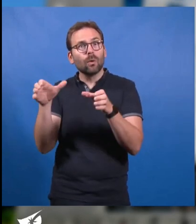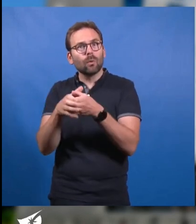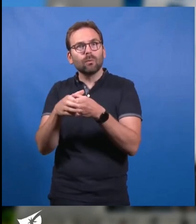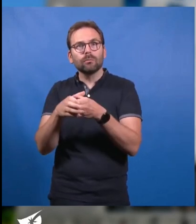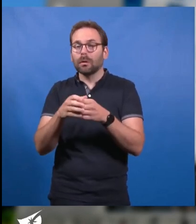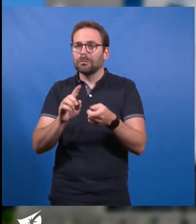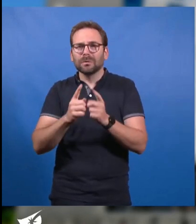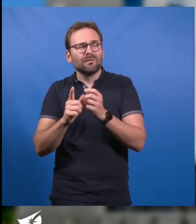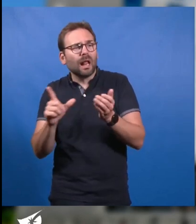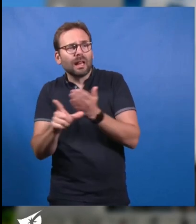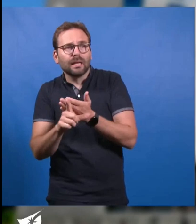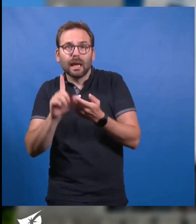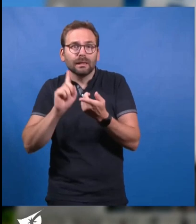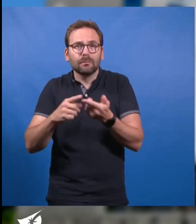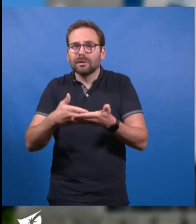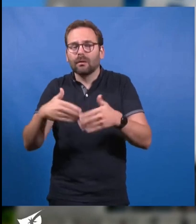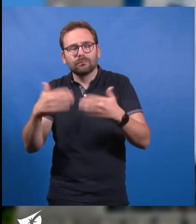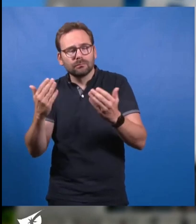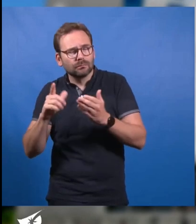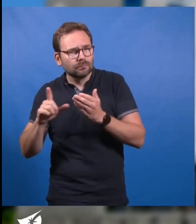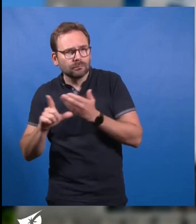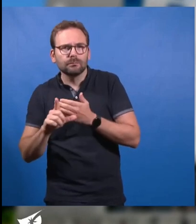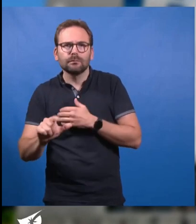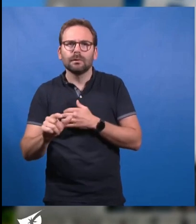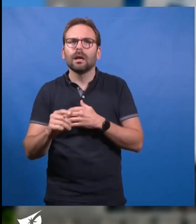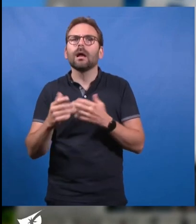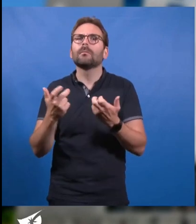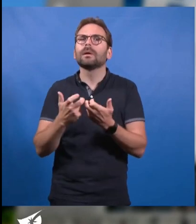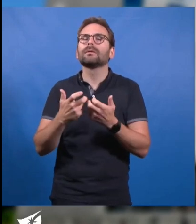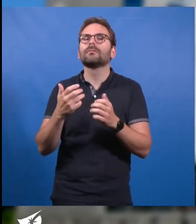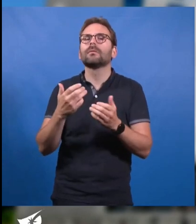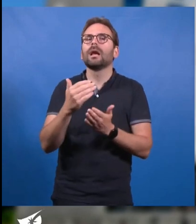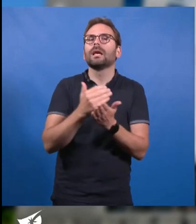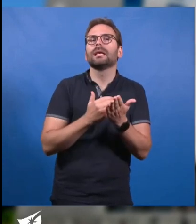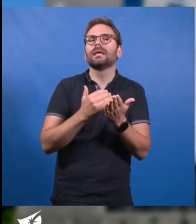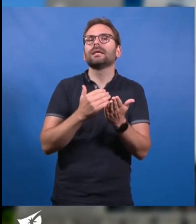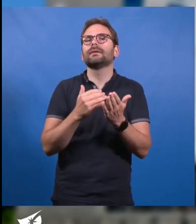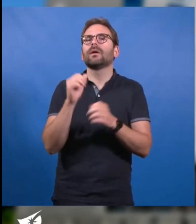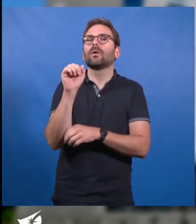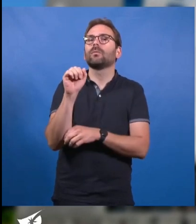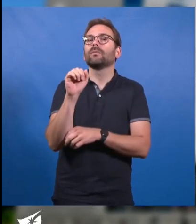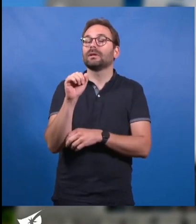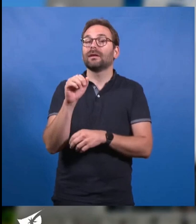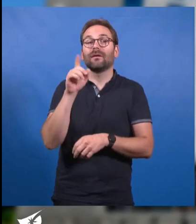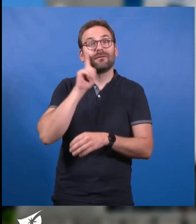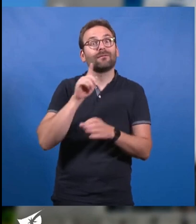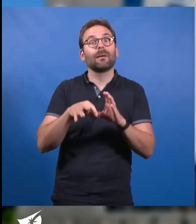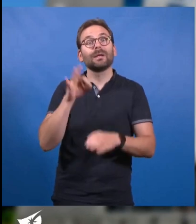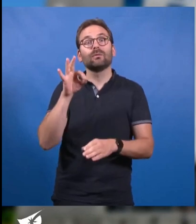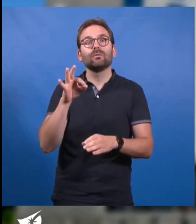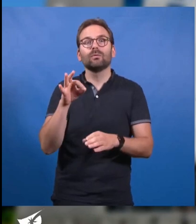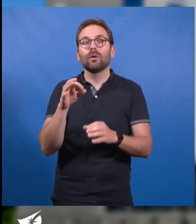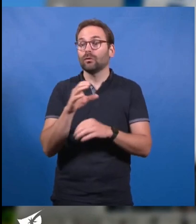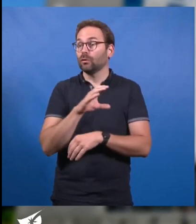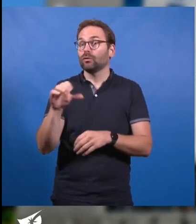'illégalité pour la cause. On se rappelle, les femmes élues sur les listes communistes, il y a seulement 100 ans,